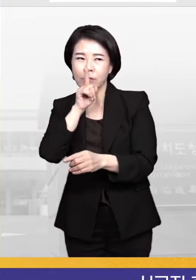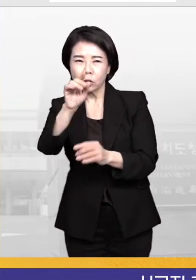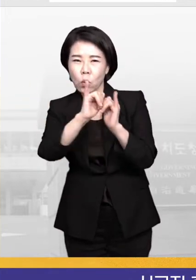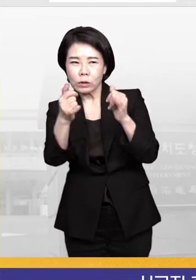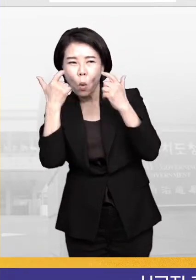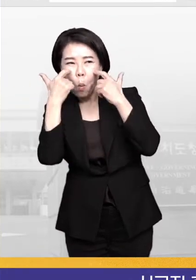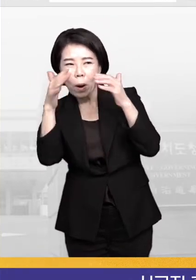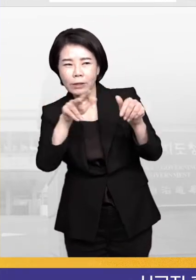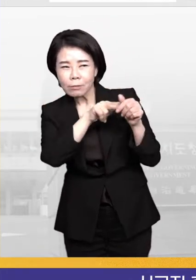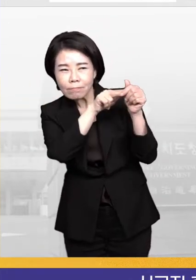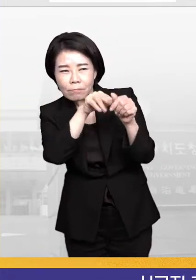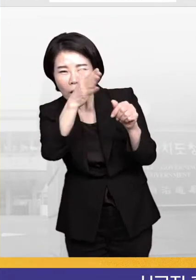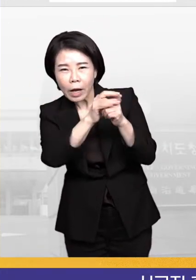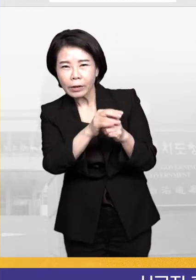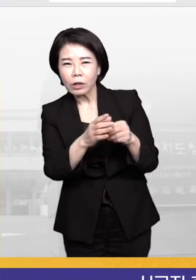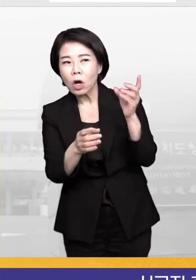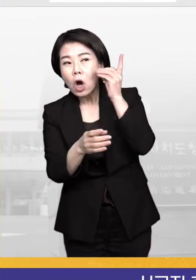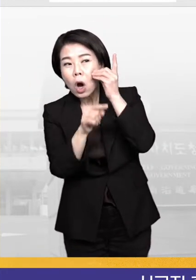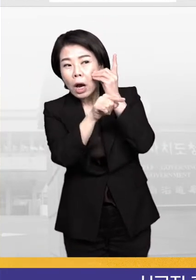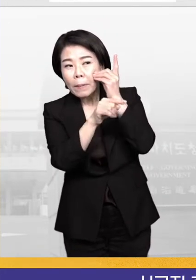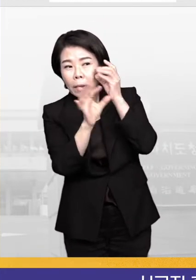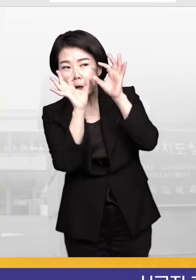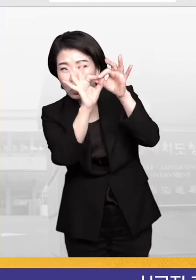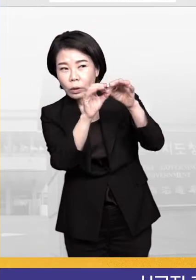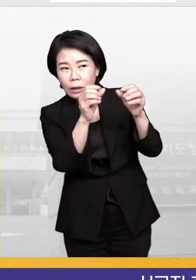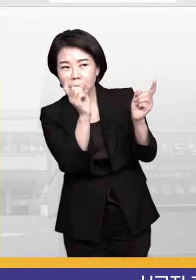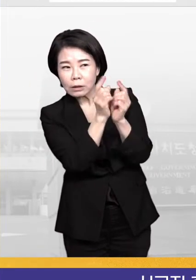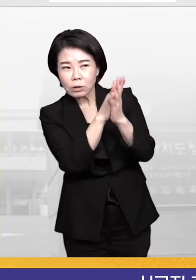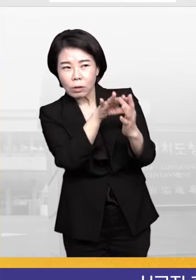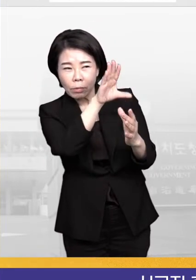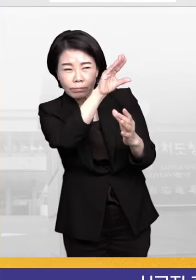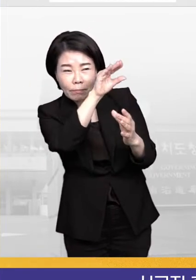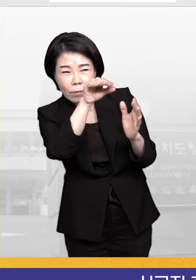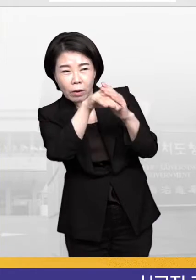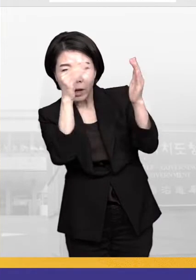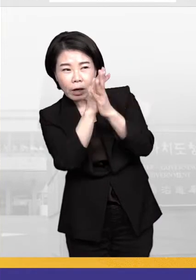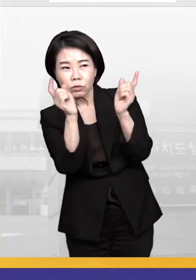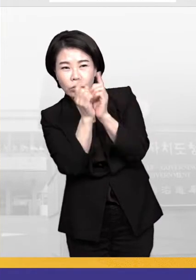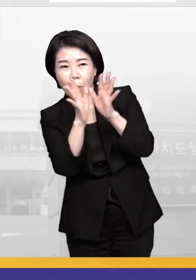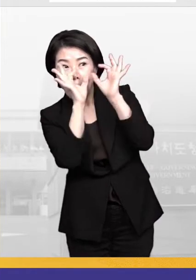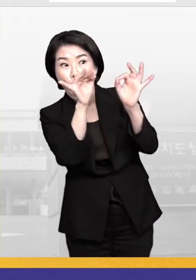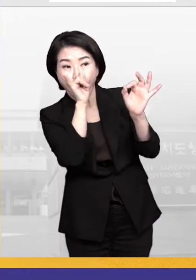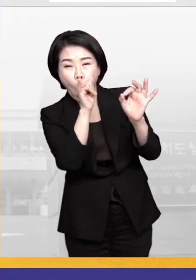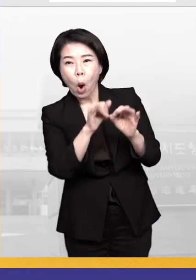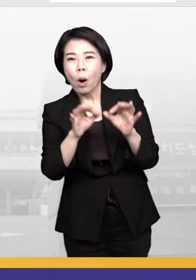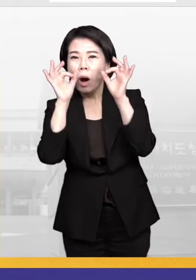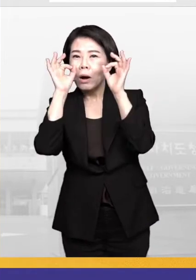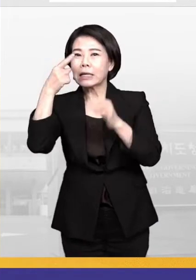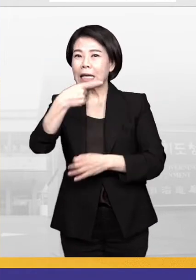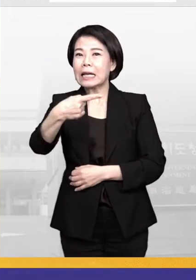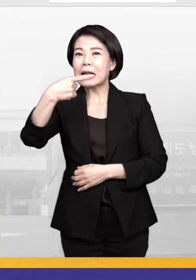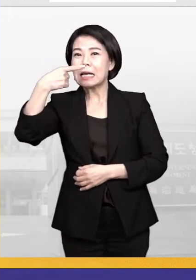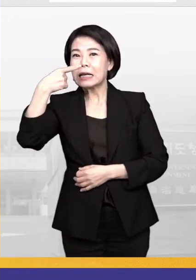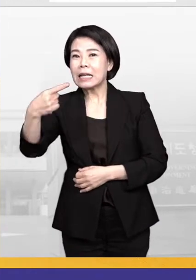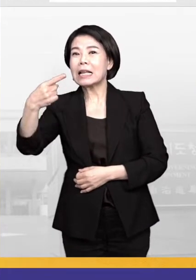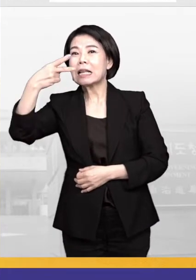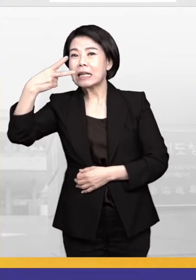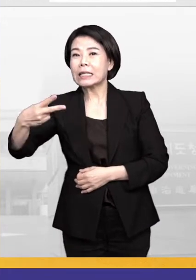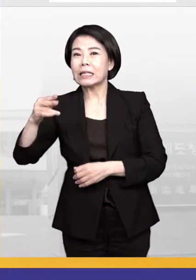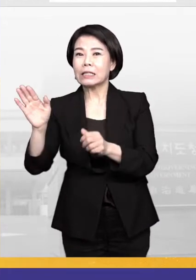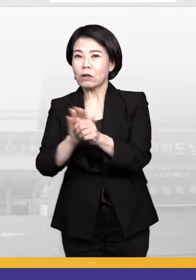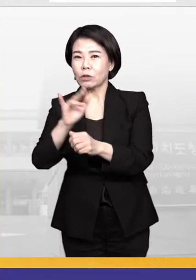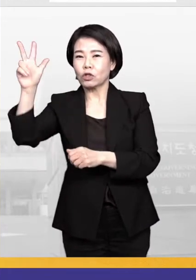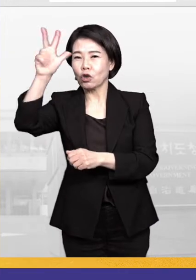신고자의 휴대전화 카메라를 통해 현장 상황을 실시간 영상으로 볼 수 있는 보이는 112 서비스가 전국에 확대